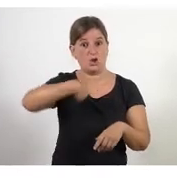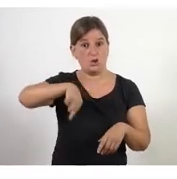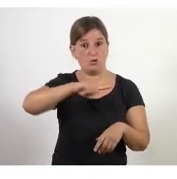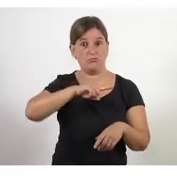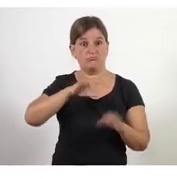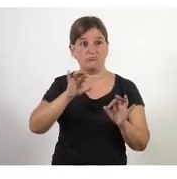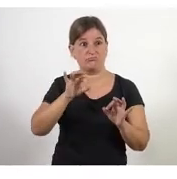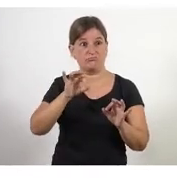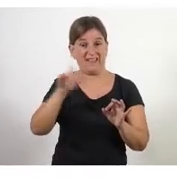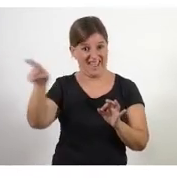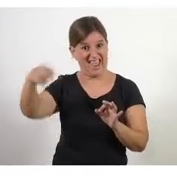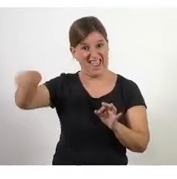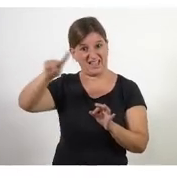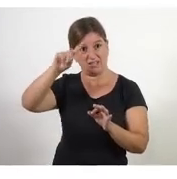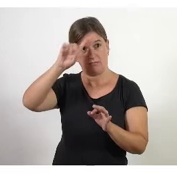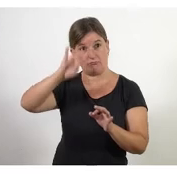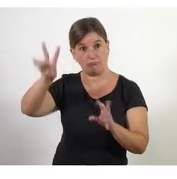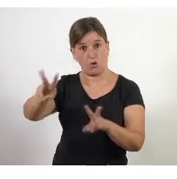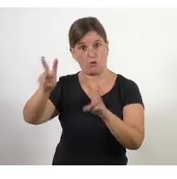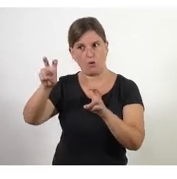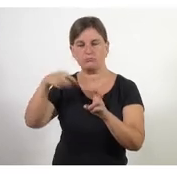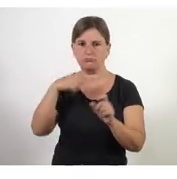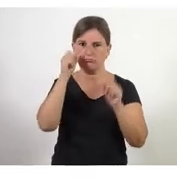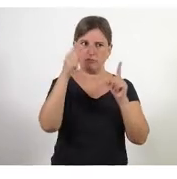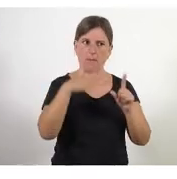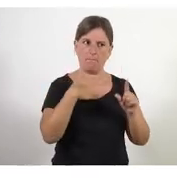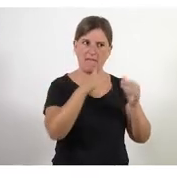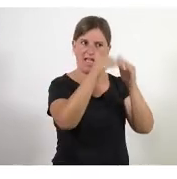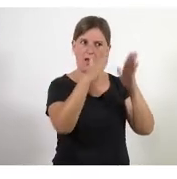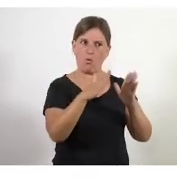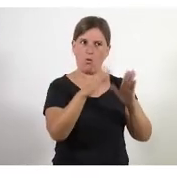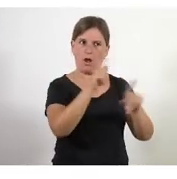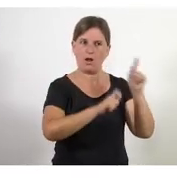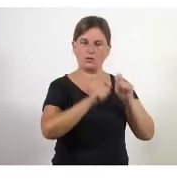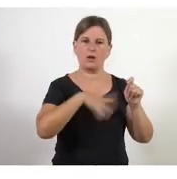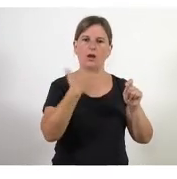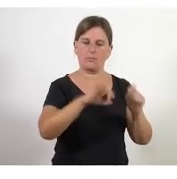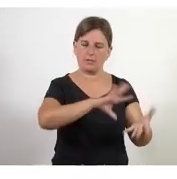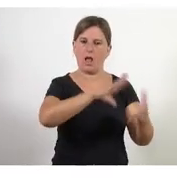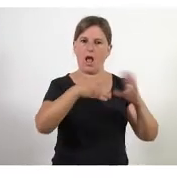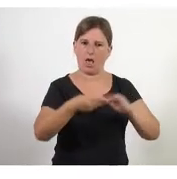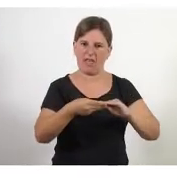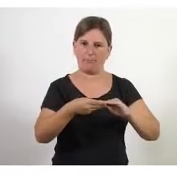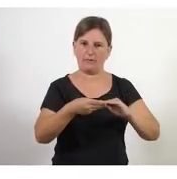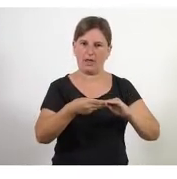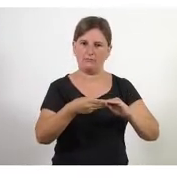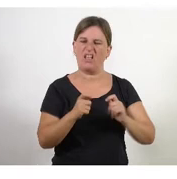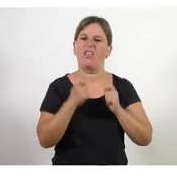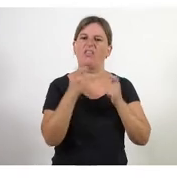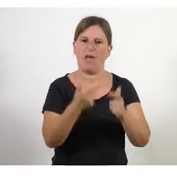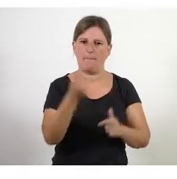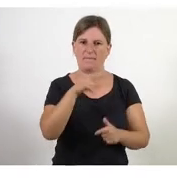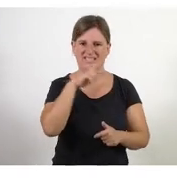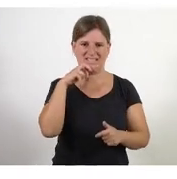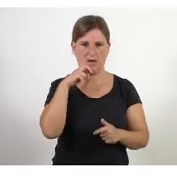té el sentit d'aconseguir que una organització s'adapti el més aviat possible a fer-se en valor i ho van